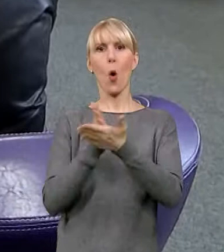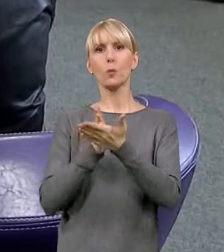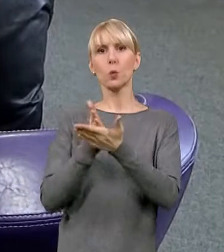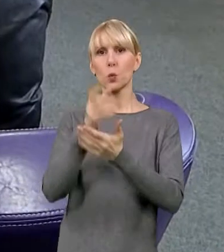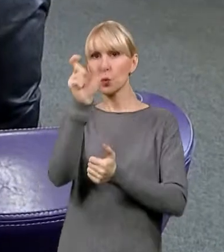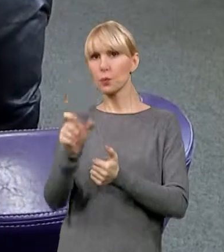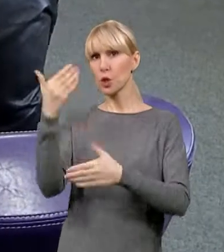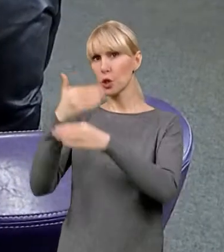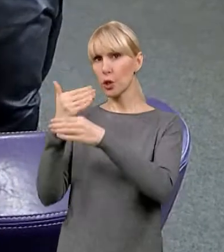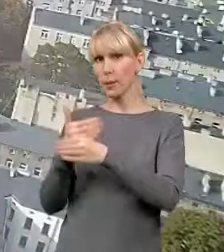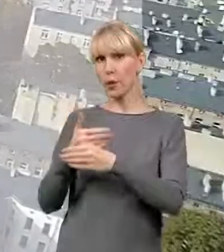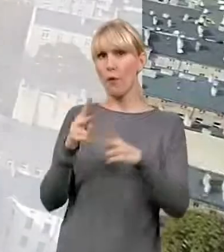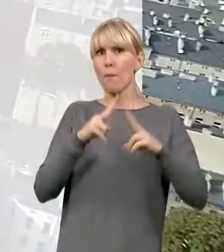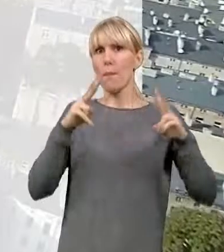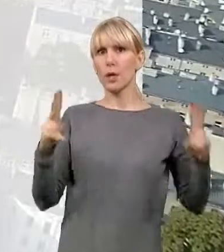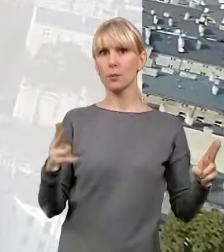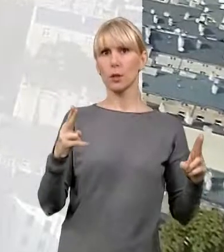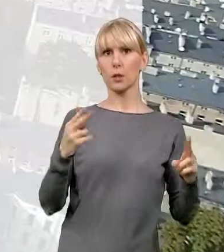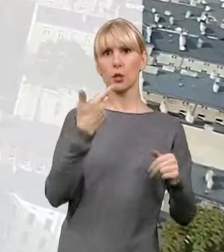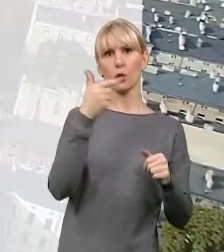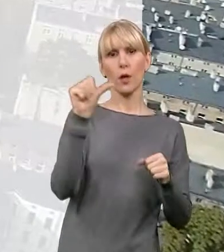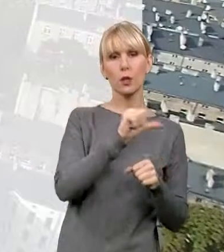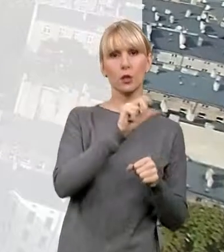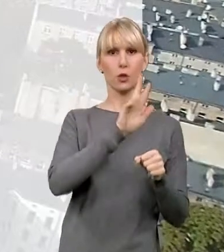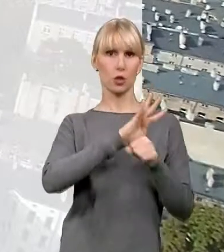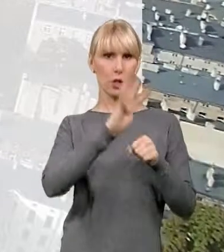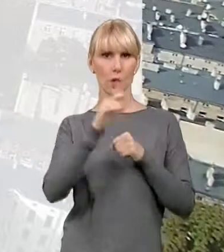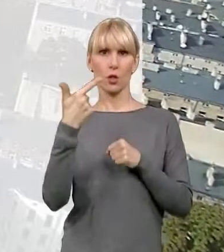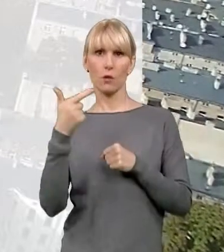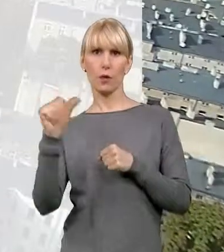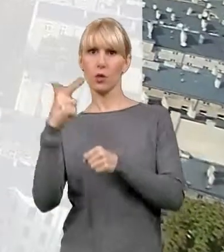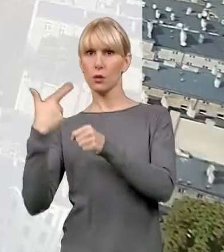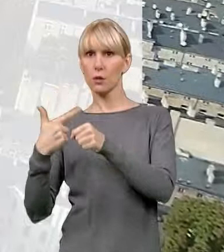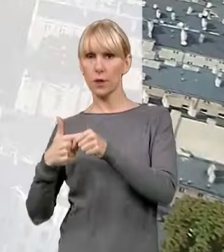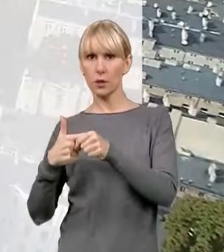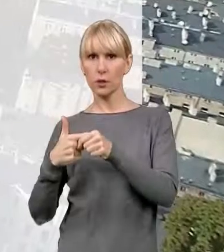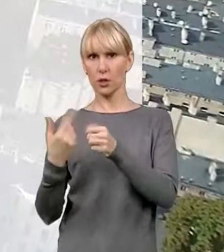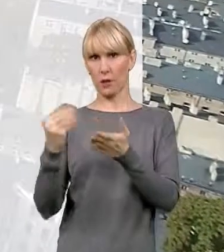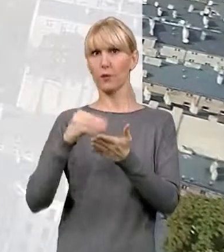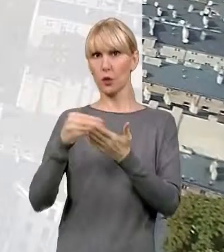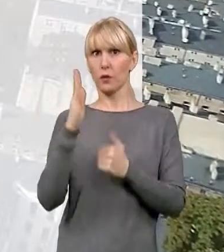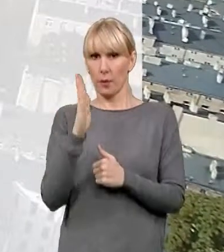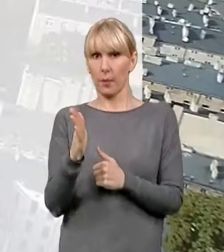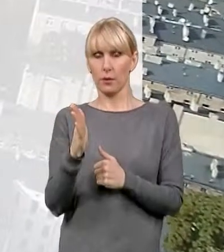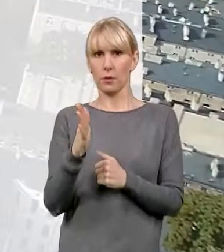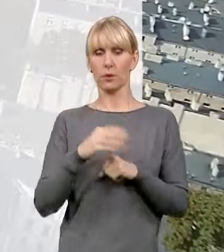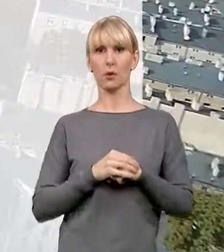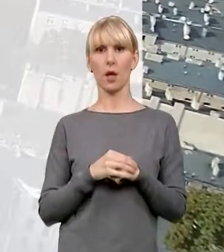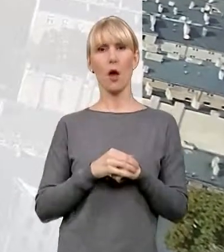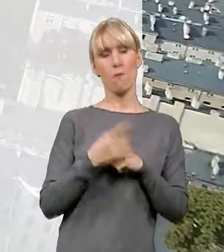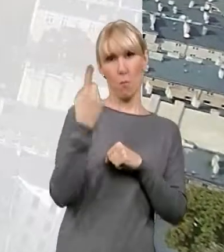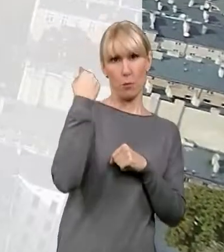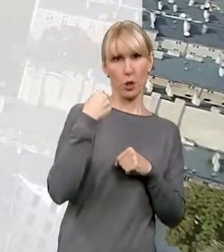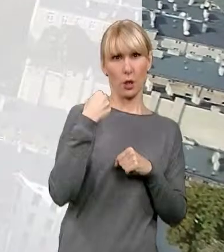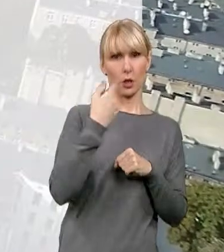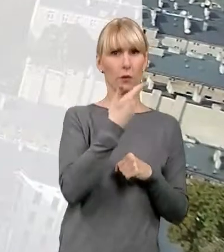w Łodzi w perspektywie finansowej na lata 2014-2020. W poprzednim okresie programowania na